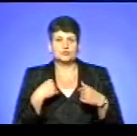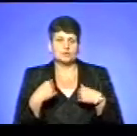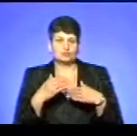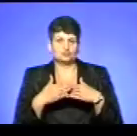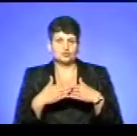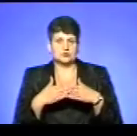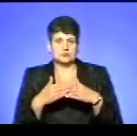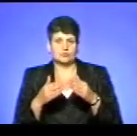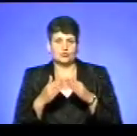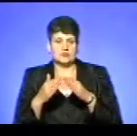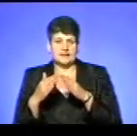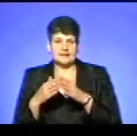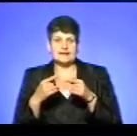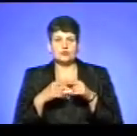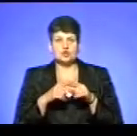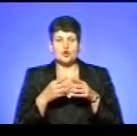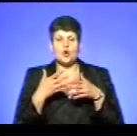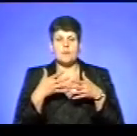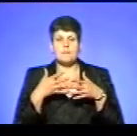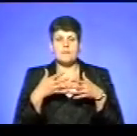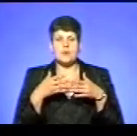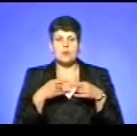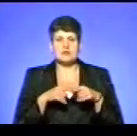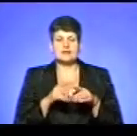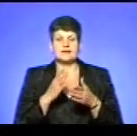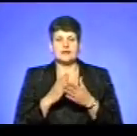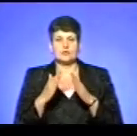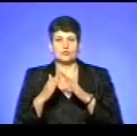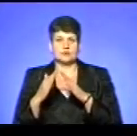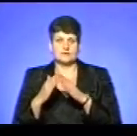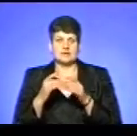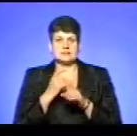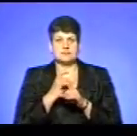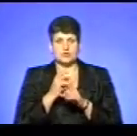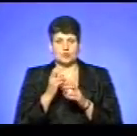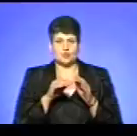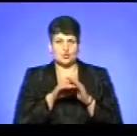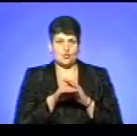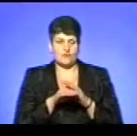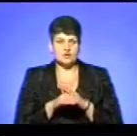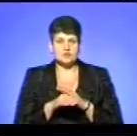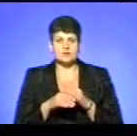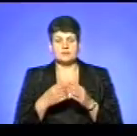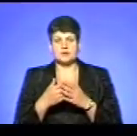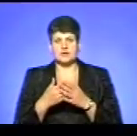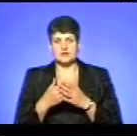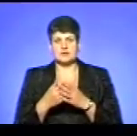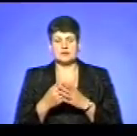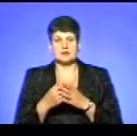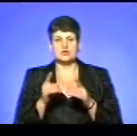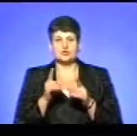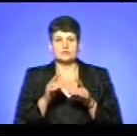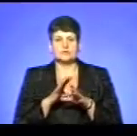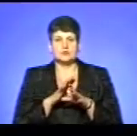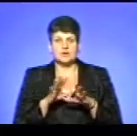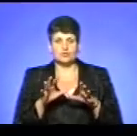звичайно, що саме технологічне обладнання, яке знаходиться в самій будівлі на цьому спиртосховищі. Тому, скажімо так, запобігти